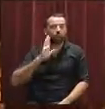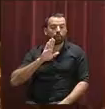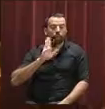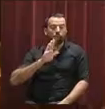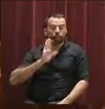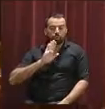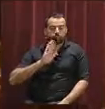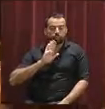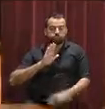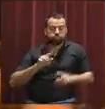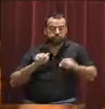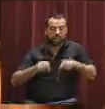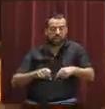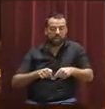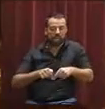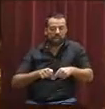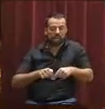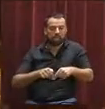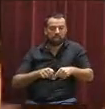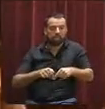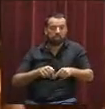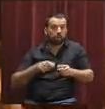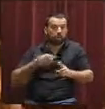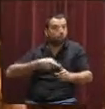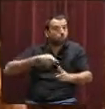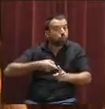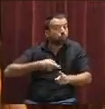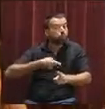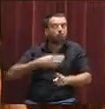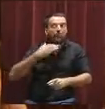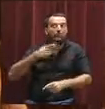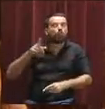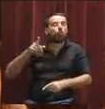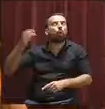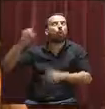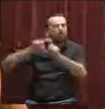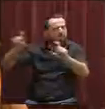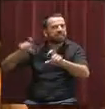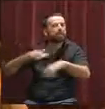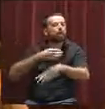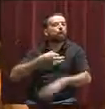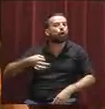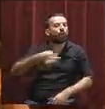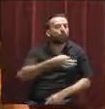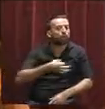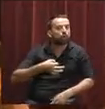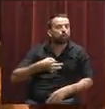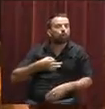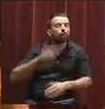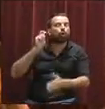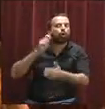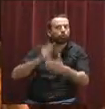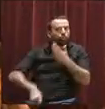en aquest altre ús que està fent, el govern està disposat a fer efectiva aquesta